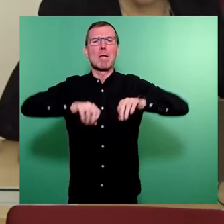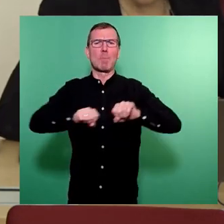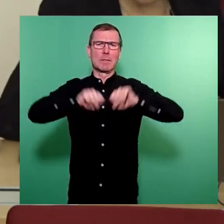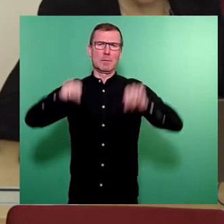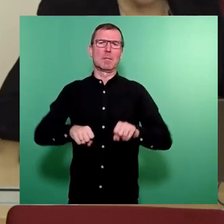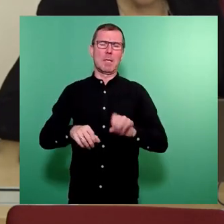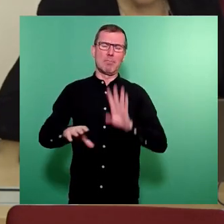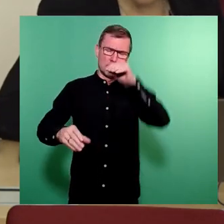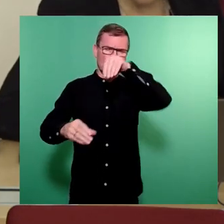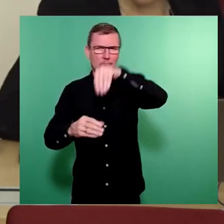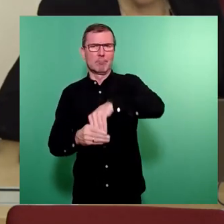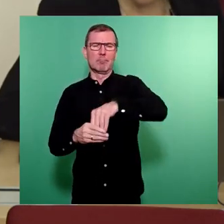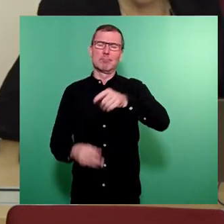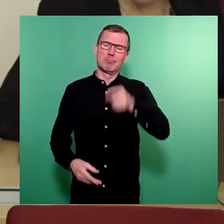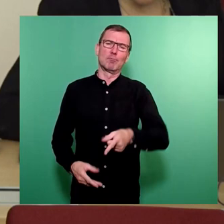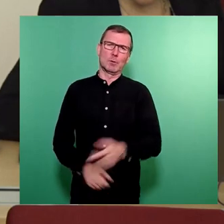bearbeiten und umsetzen müssen.